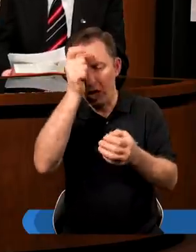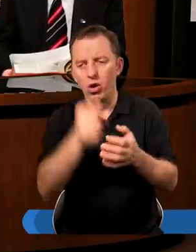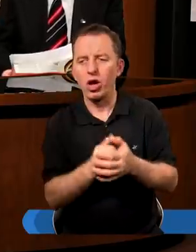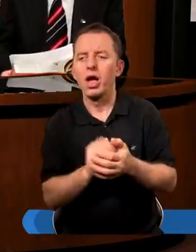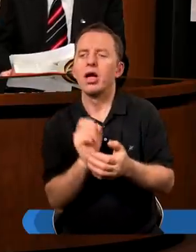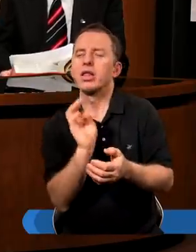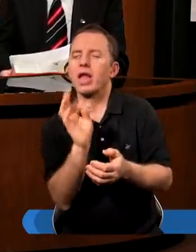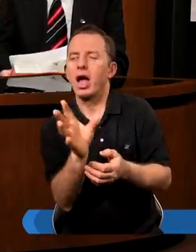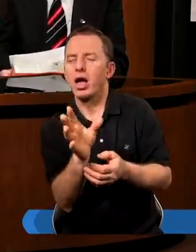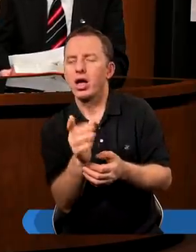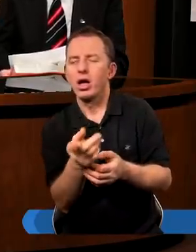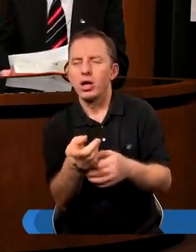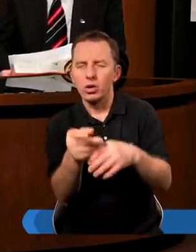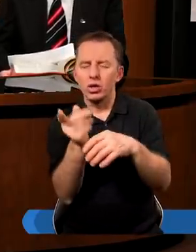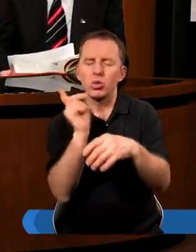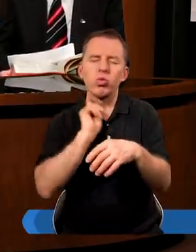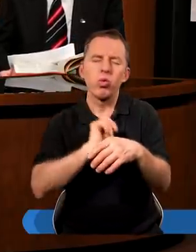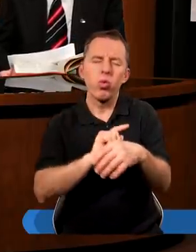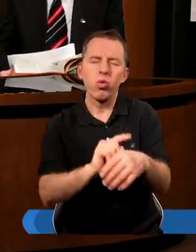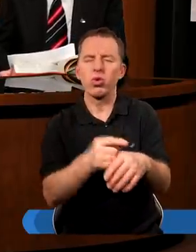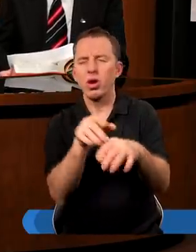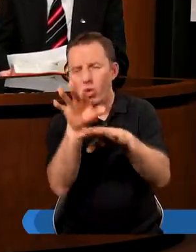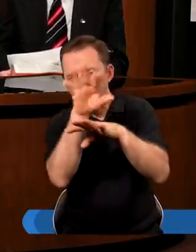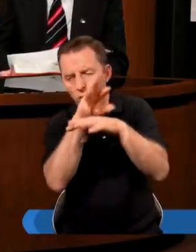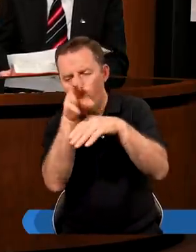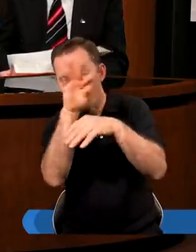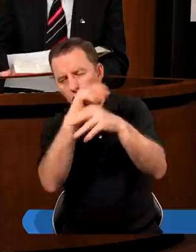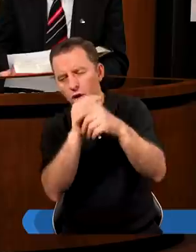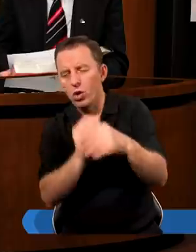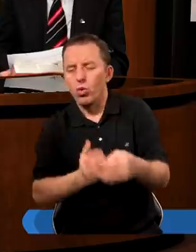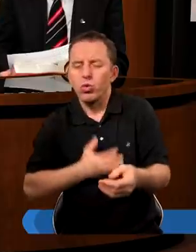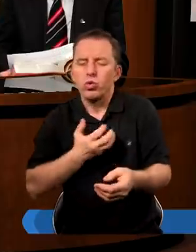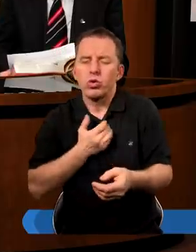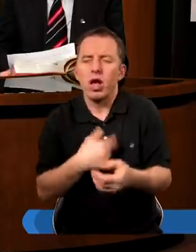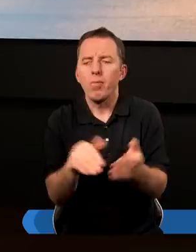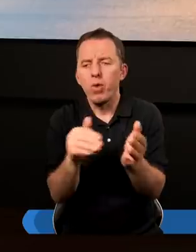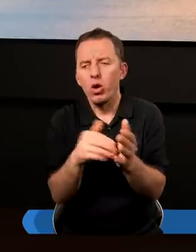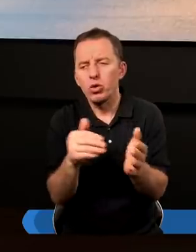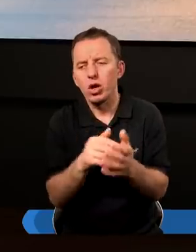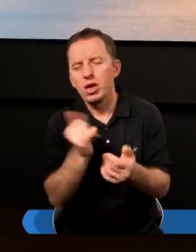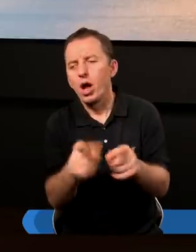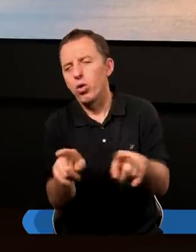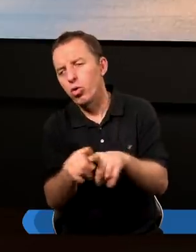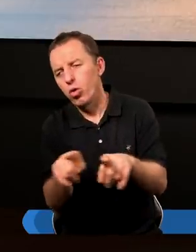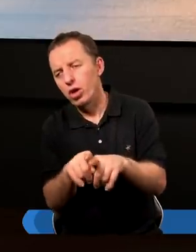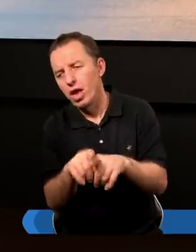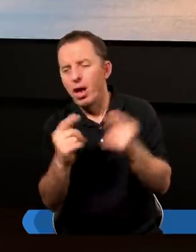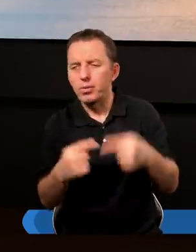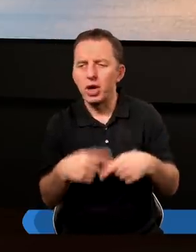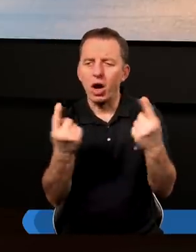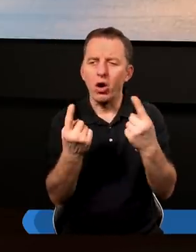takie złudne uczucie potrzeby, jak również